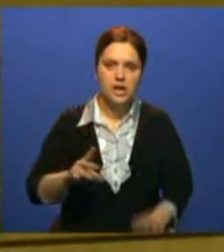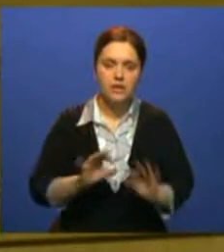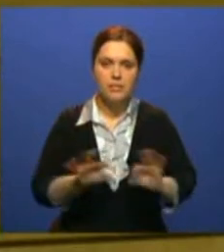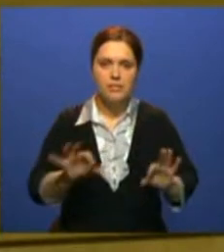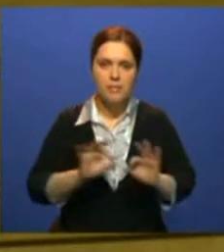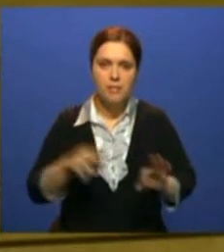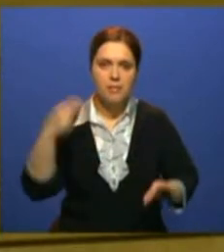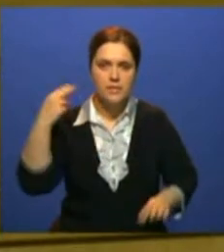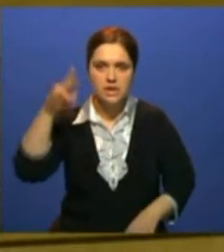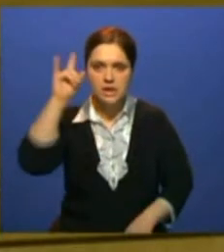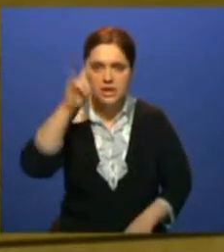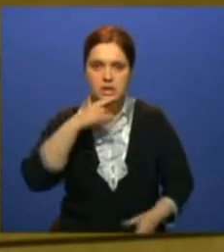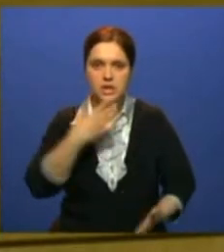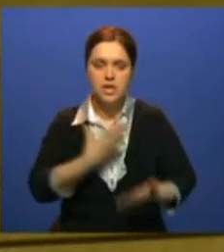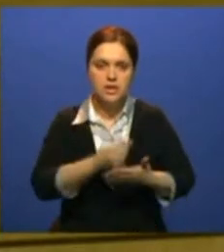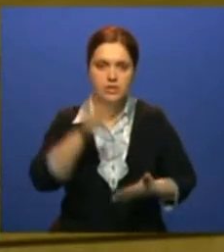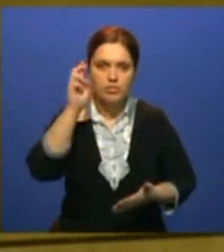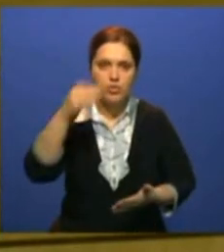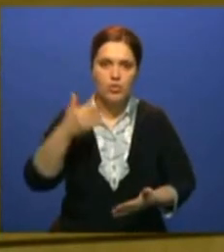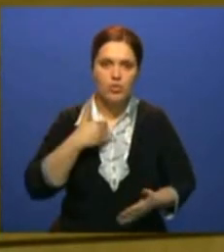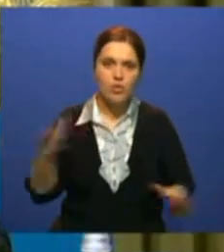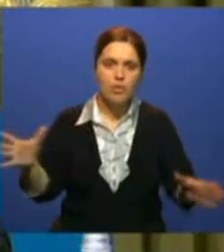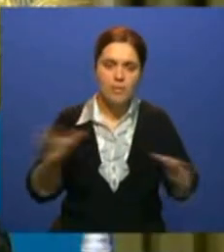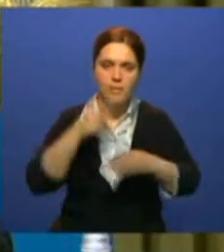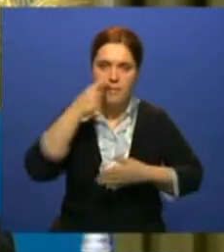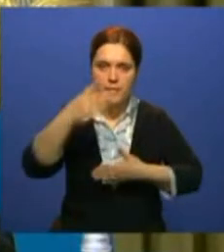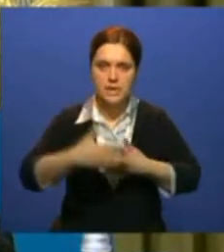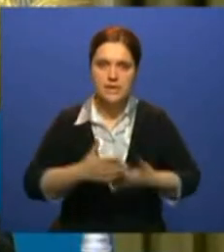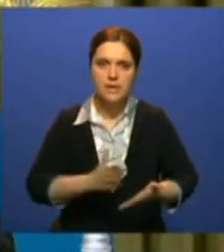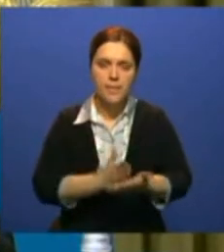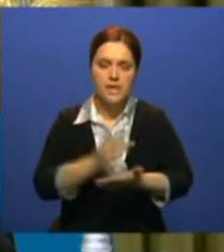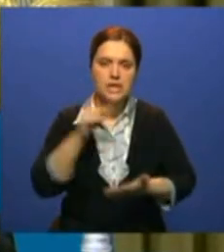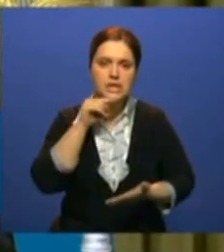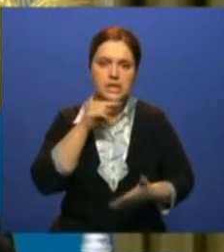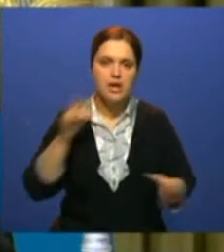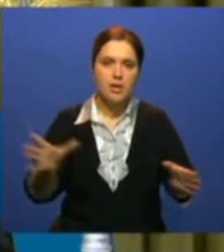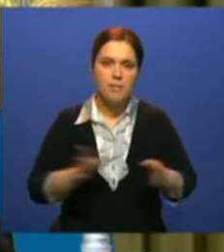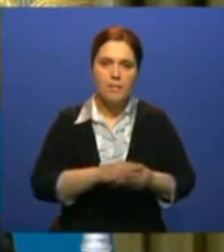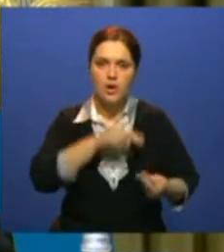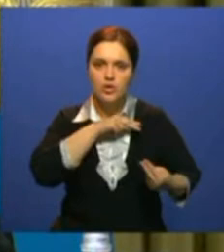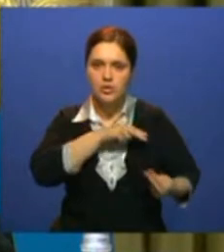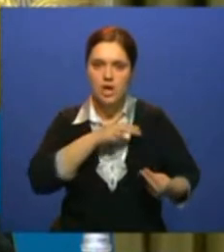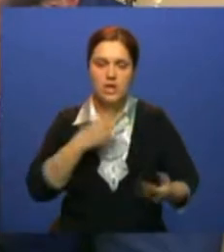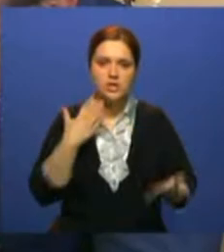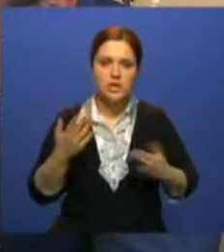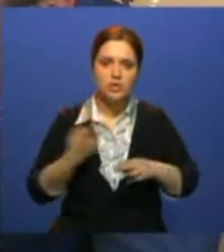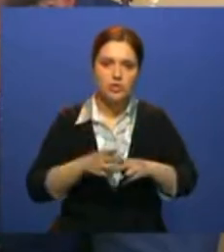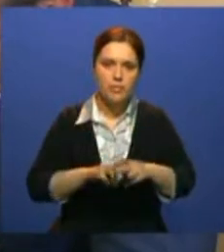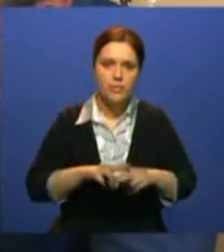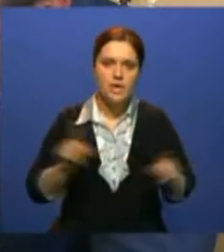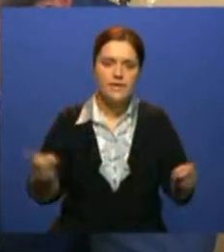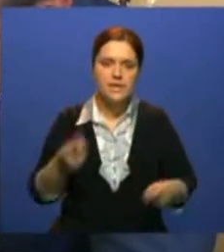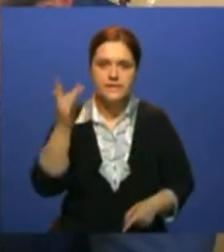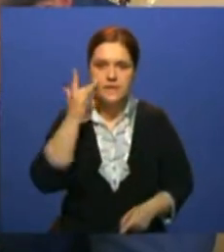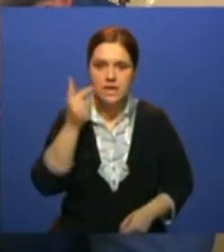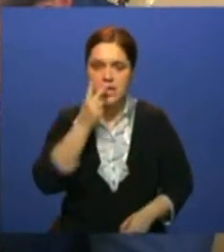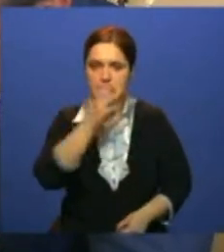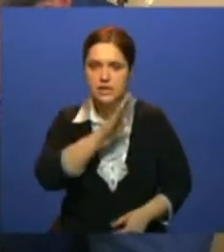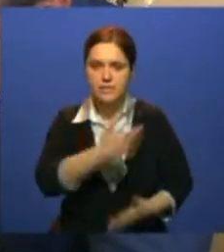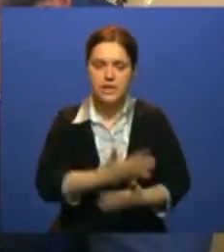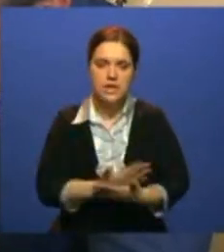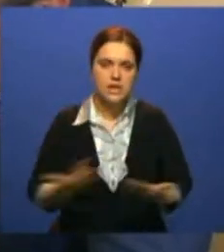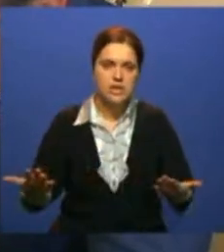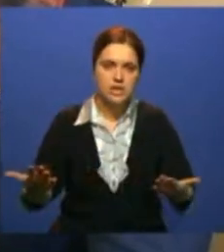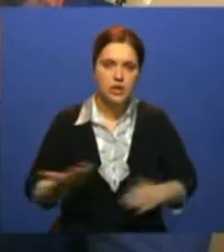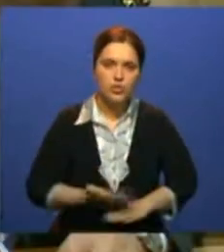Казахстана, наша страна рассматривает Иран в качестве близкого политического и экономического партнера, отношения с которым развивались всегда,